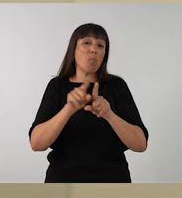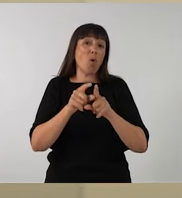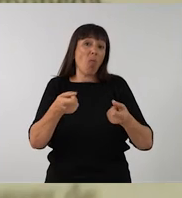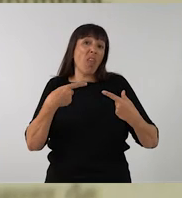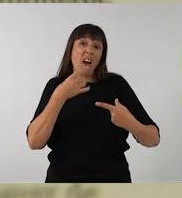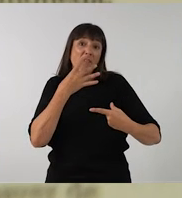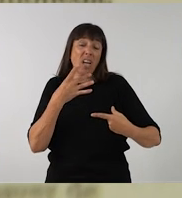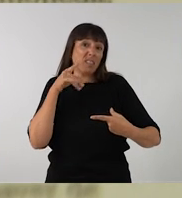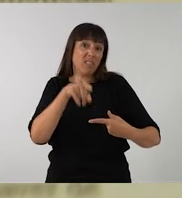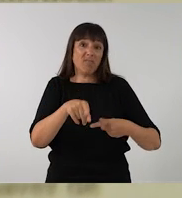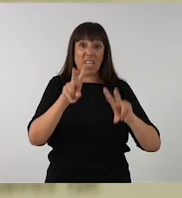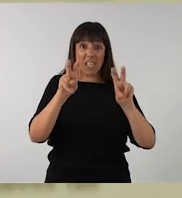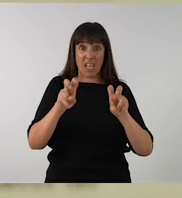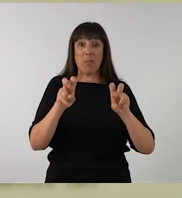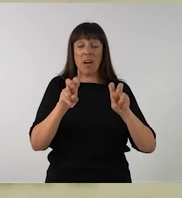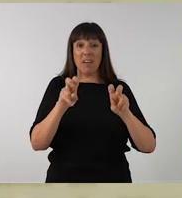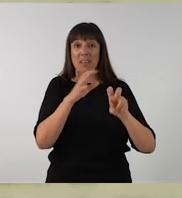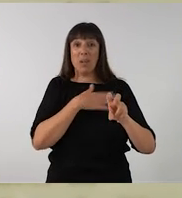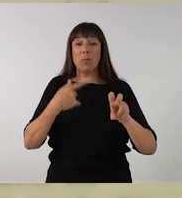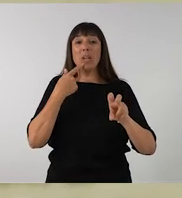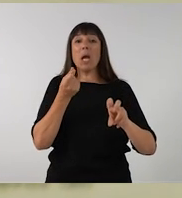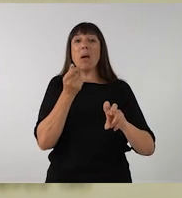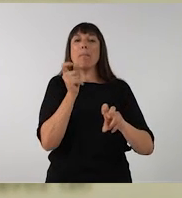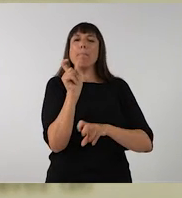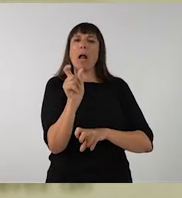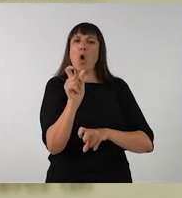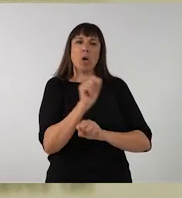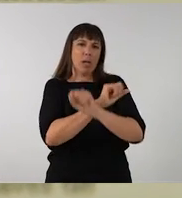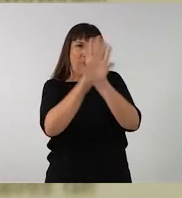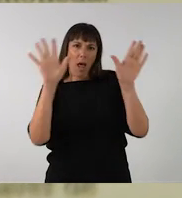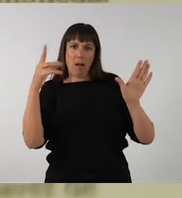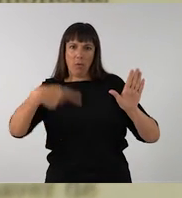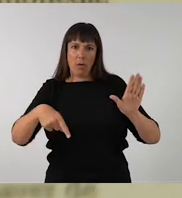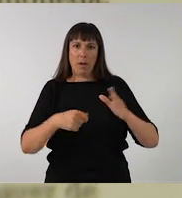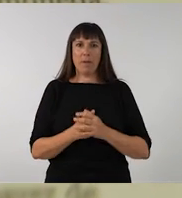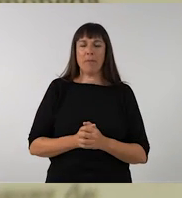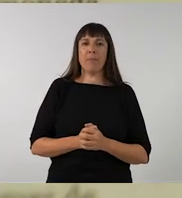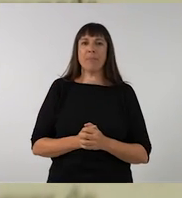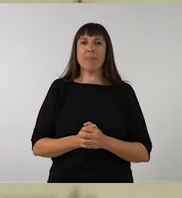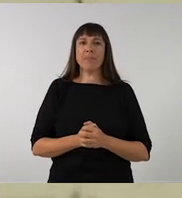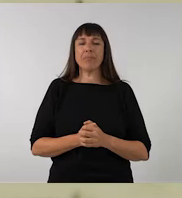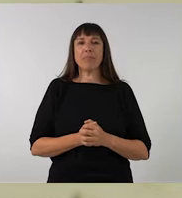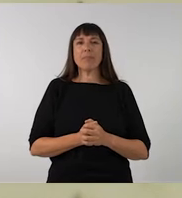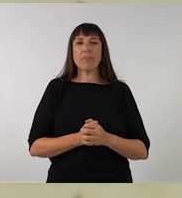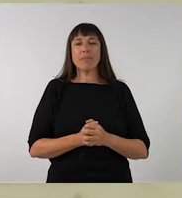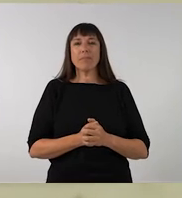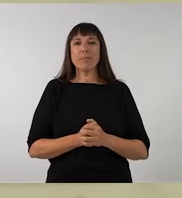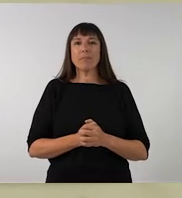faciliten, podem pensar això, en tant que s'estableix un valor més objectiu.